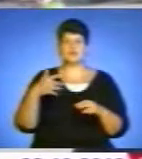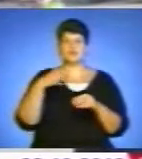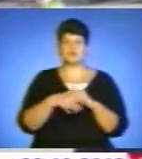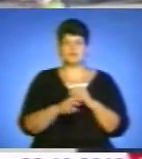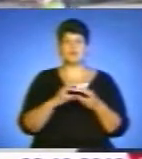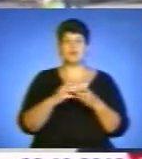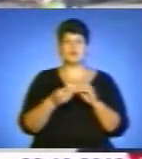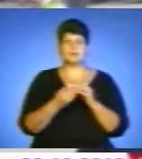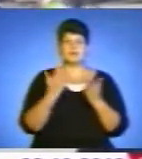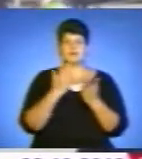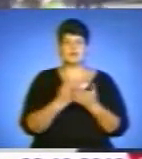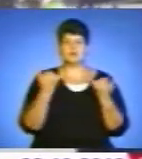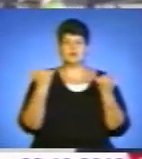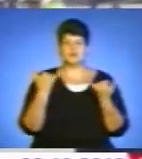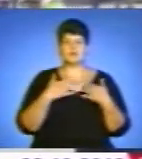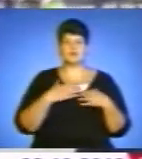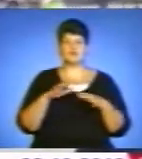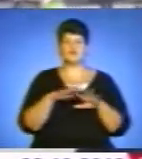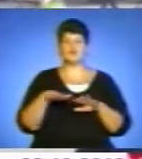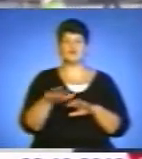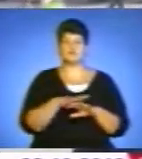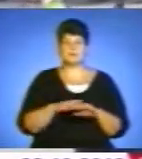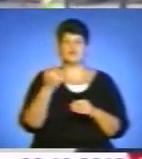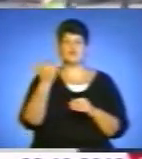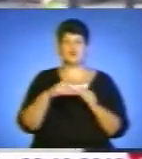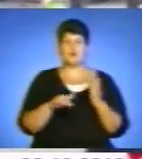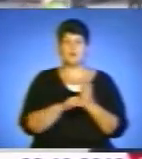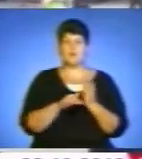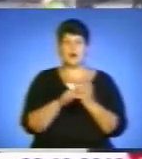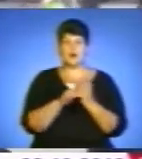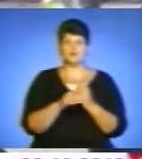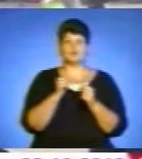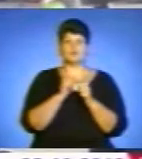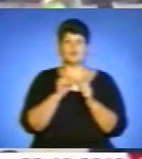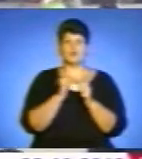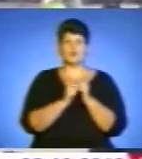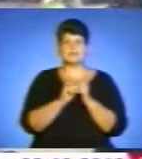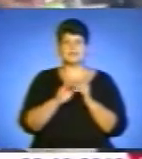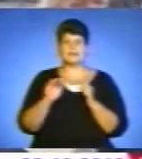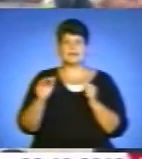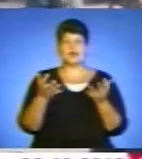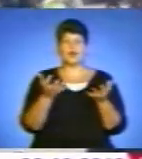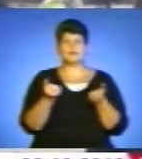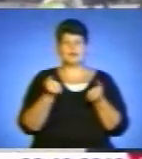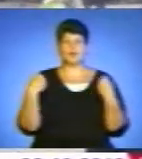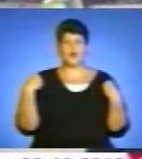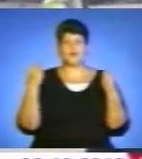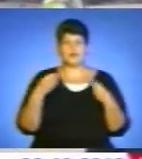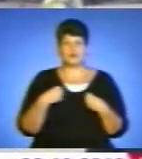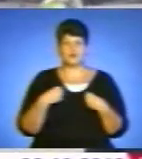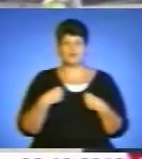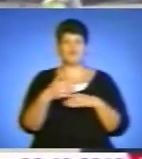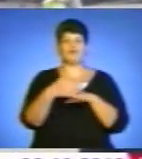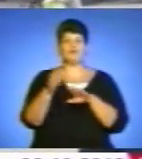сьогодні поки вже є в нашому суспільстві, і вони допомагають, тому що кожні дітки сьогодні одержать і одежу, і